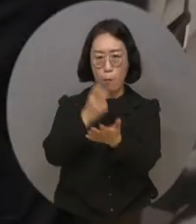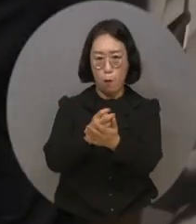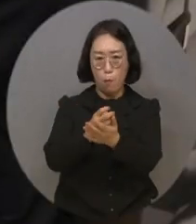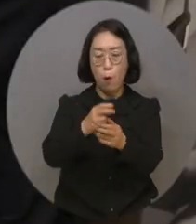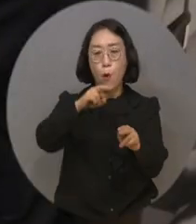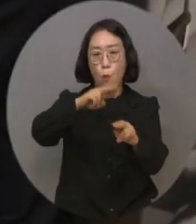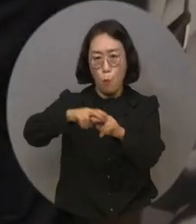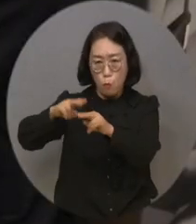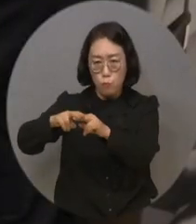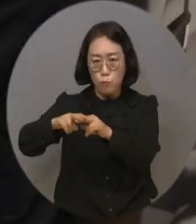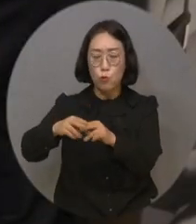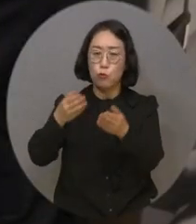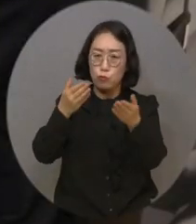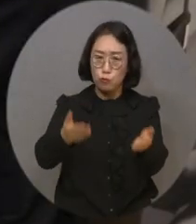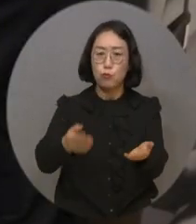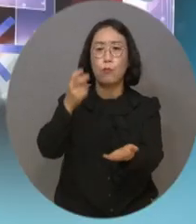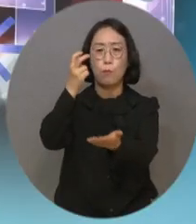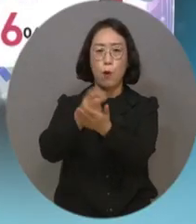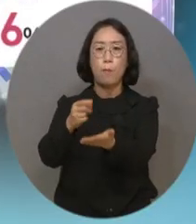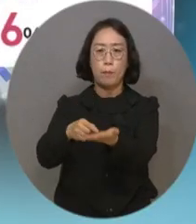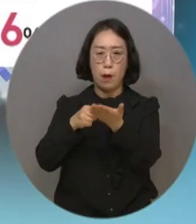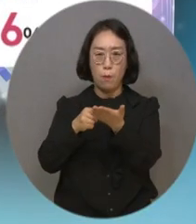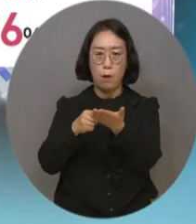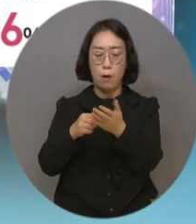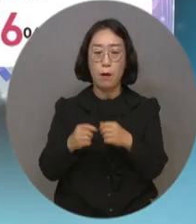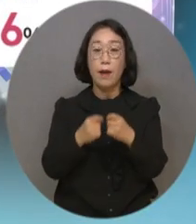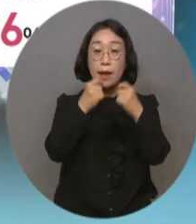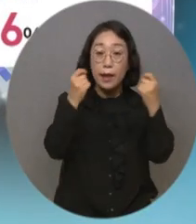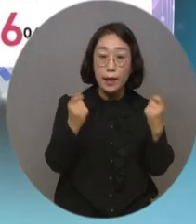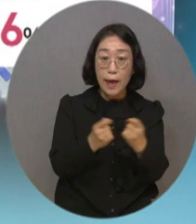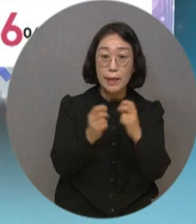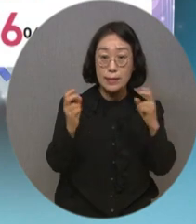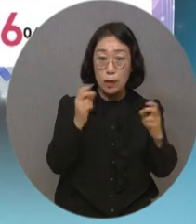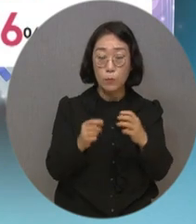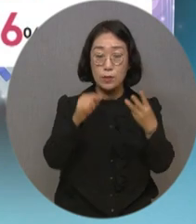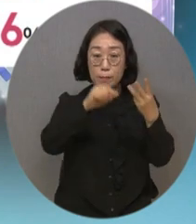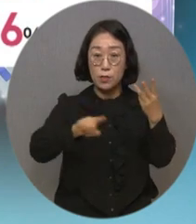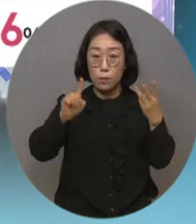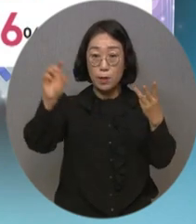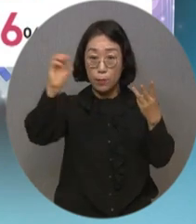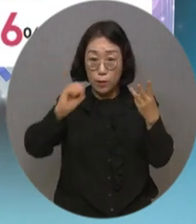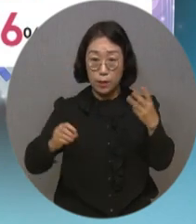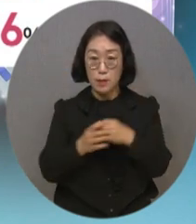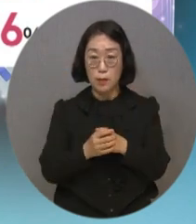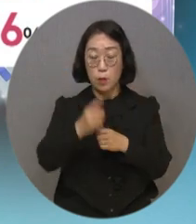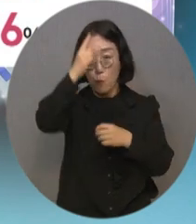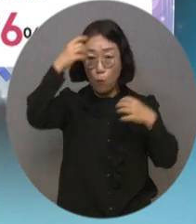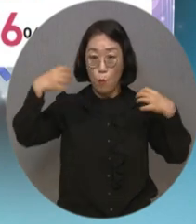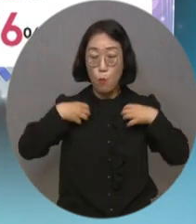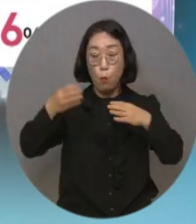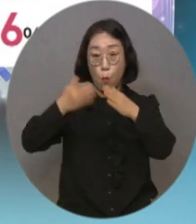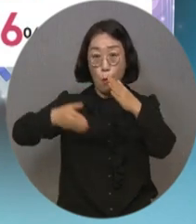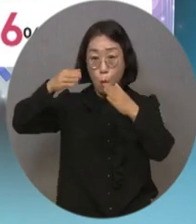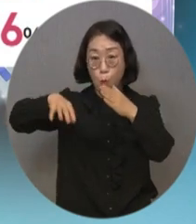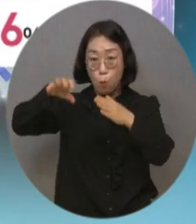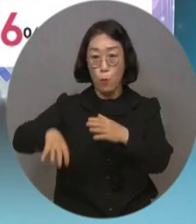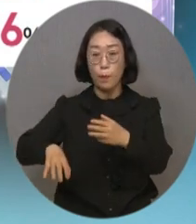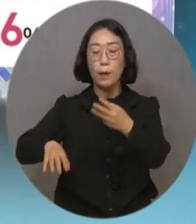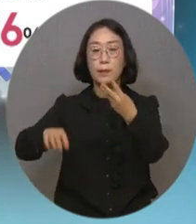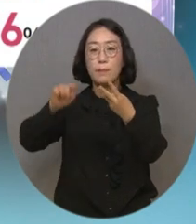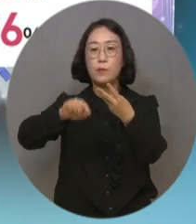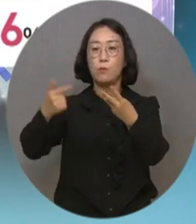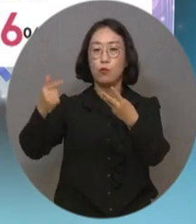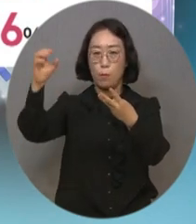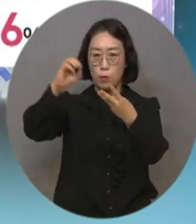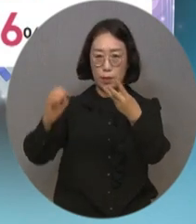의무고용률을 정하고 있습니다. 민간사업주는 3.1%, 국가와 공공기관은 3.6%로